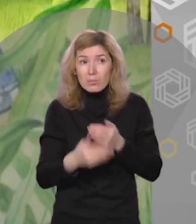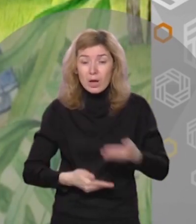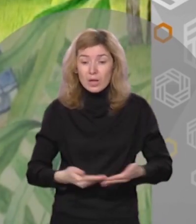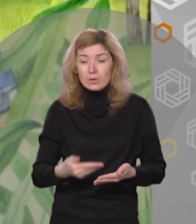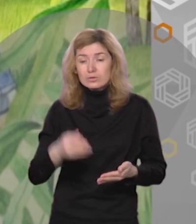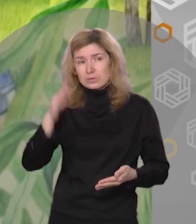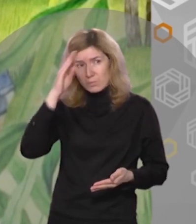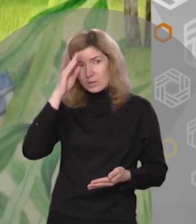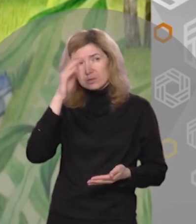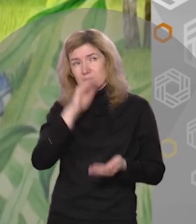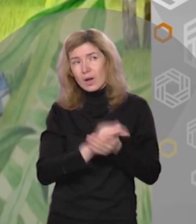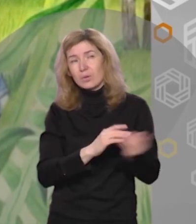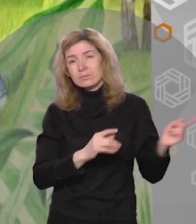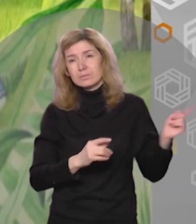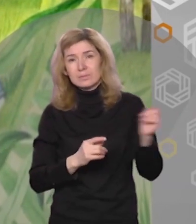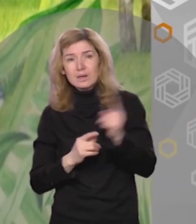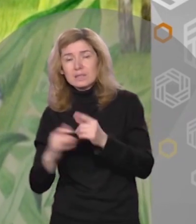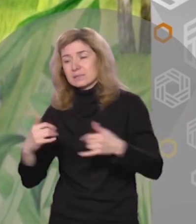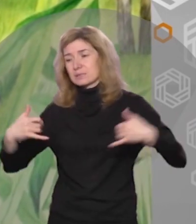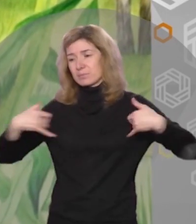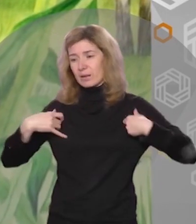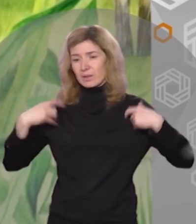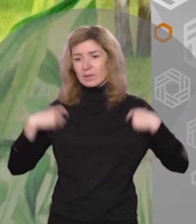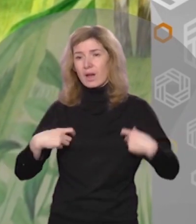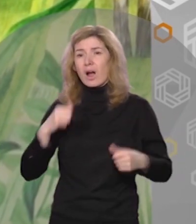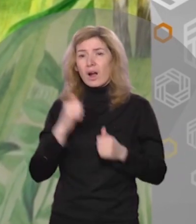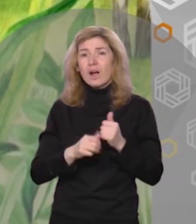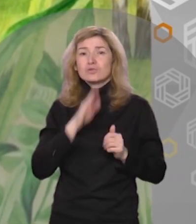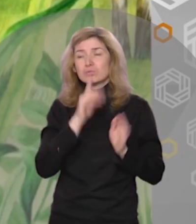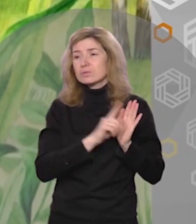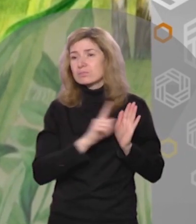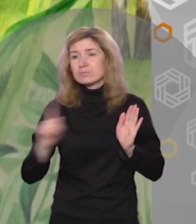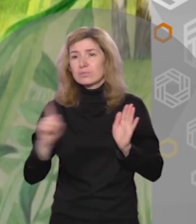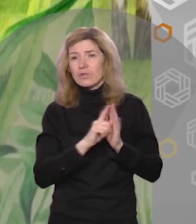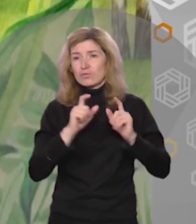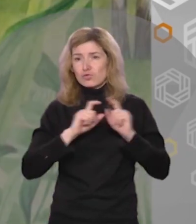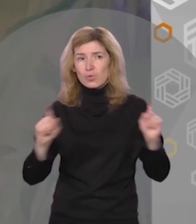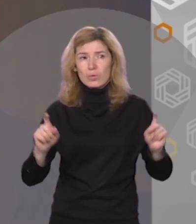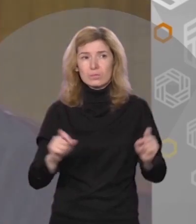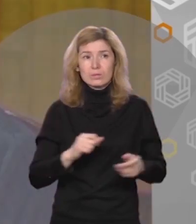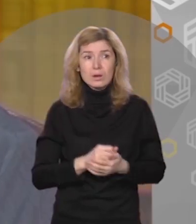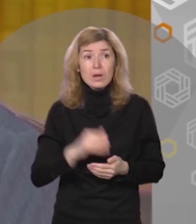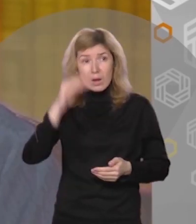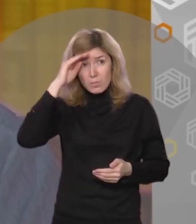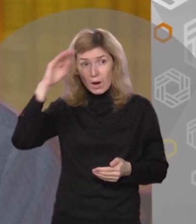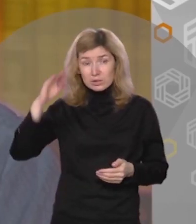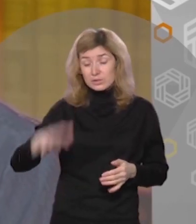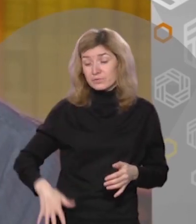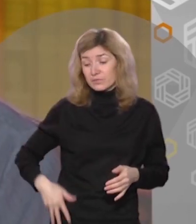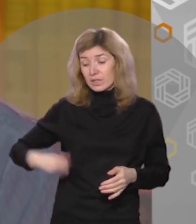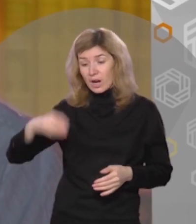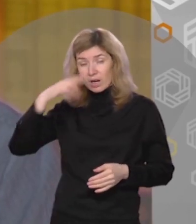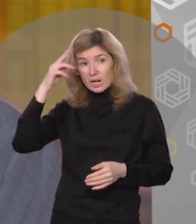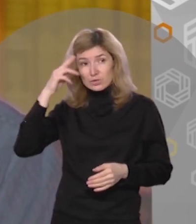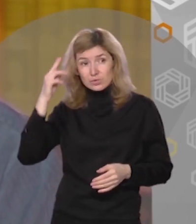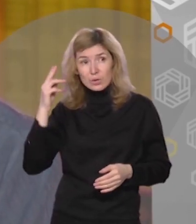дорожке шагал знакомый мальчик с ранцем за плечами. Он каждое утро ходил по лугу в школу. Мальчик вынул из кармана